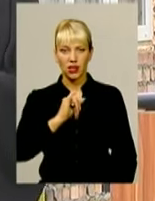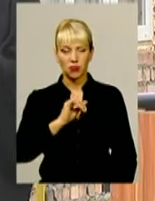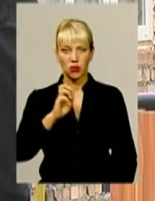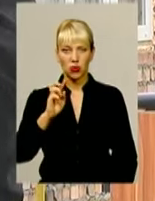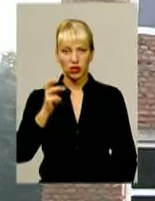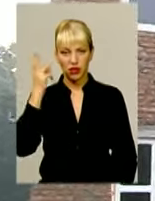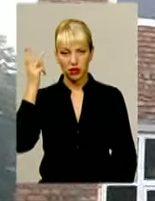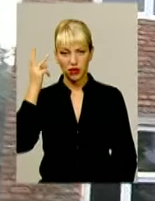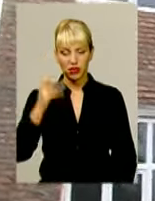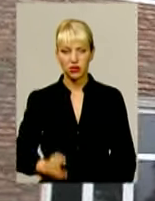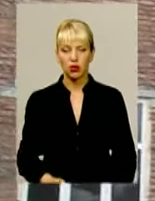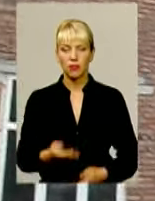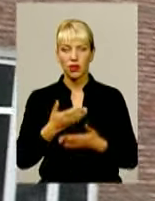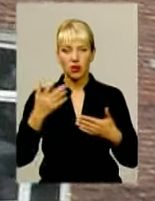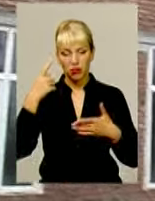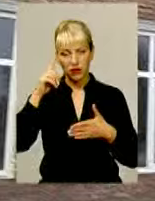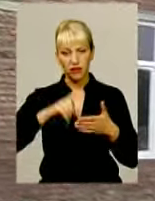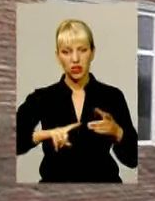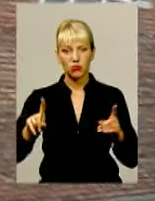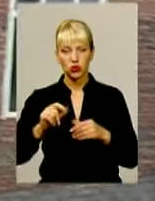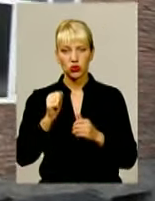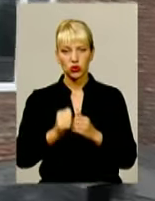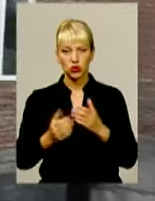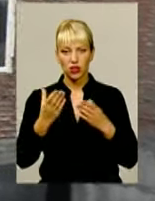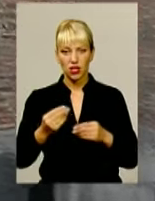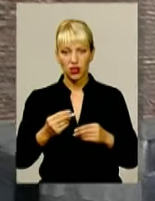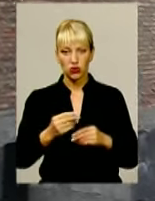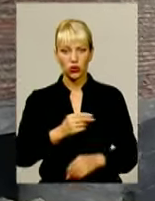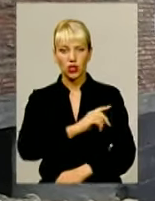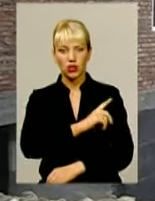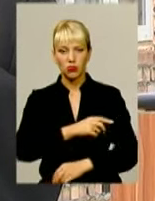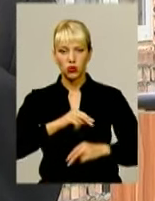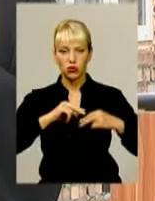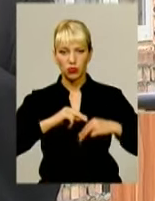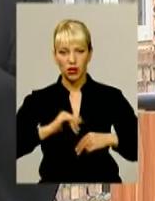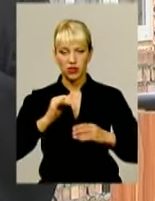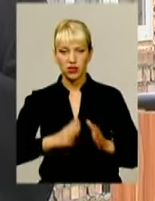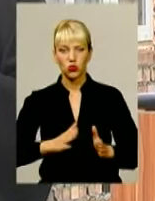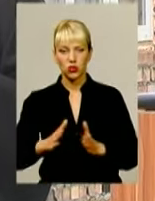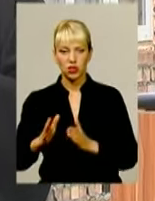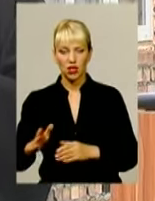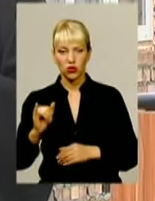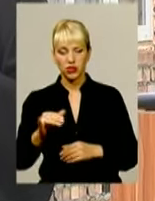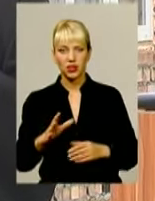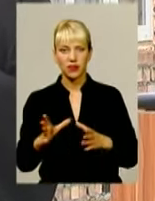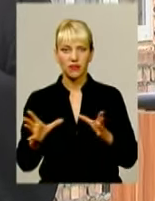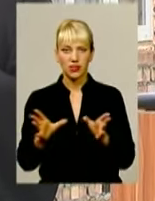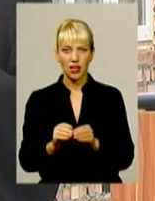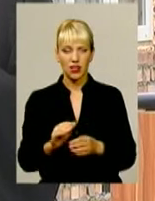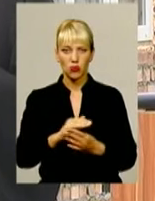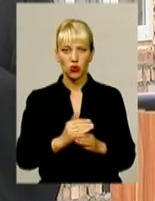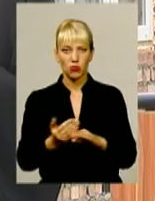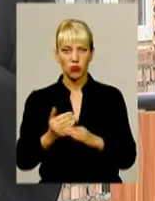Богдана Хмельницького. Ми віримо, що з щоденною напруженою працею, у злагоді та взаємодопомозі,